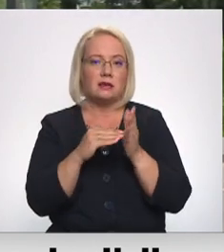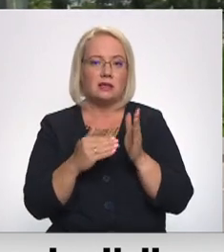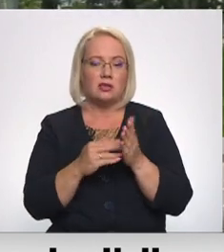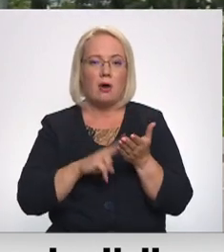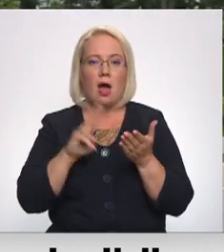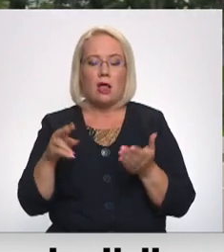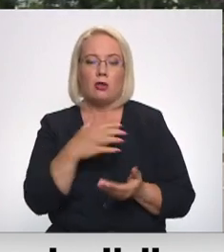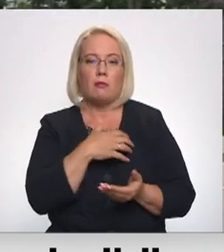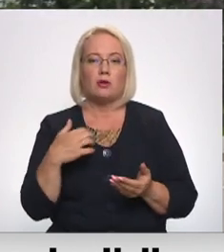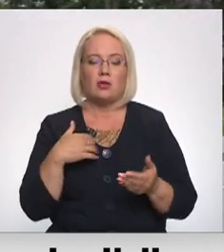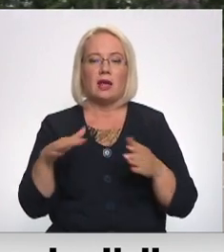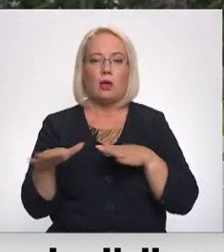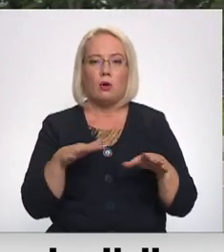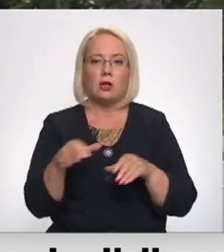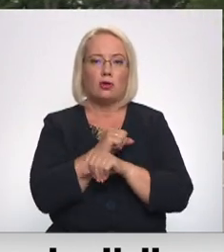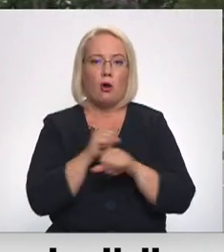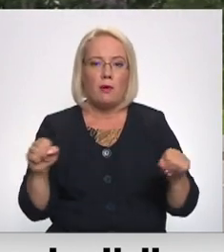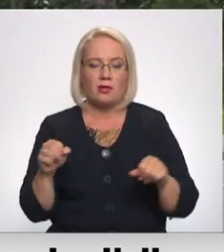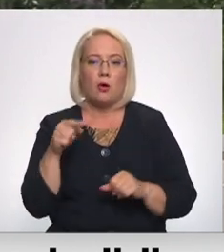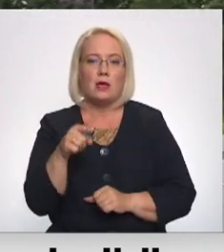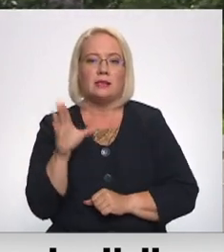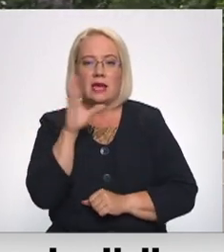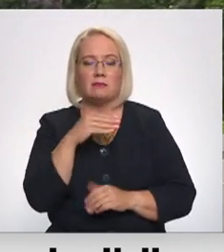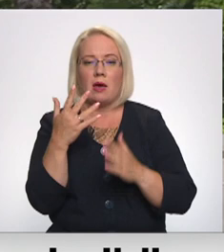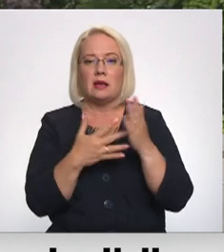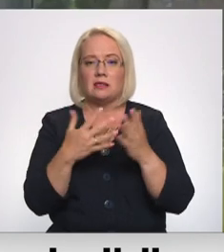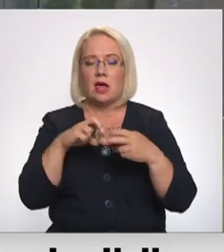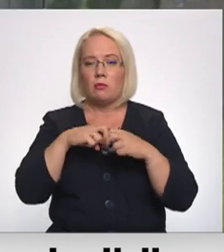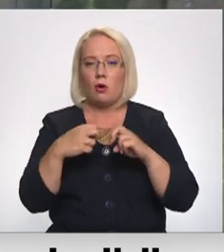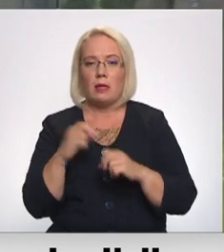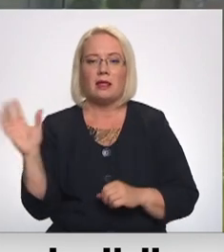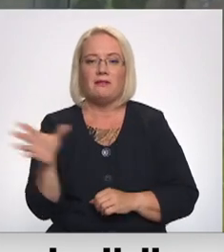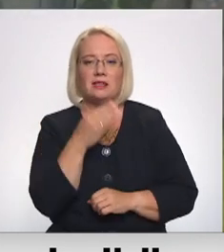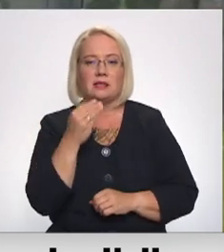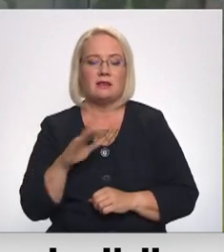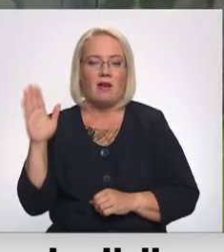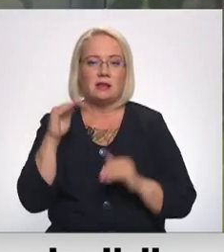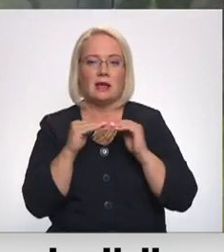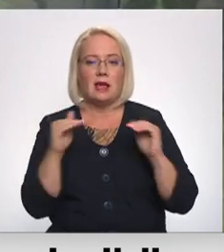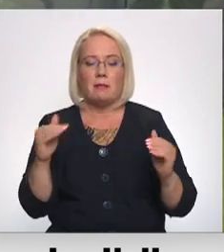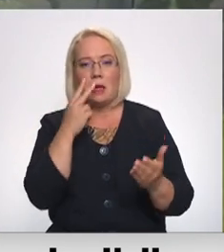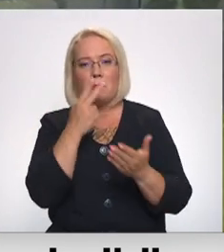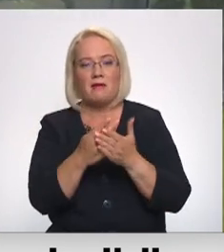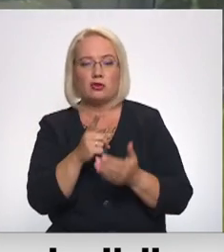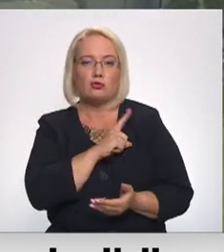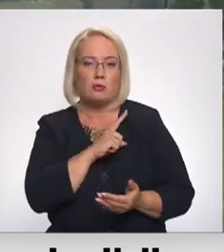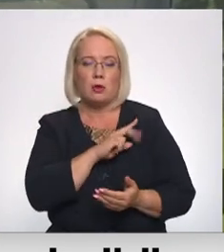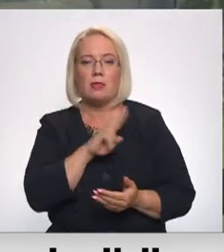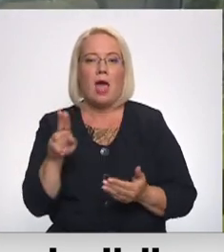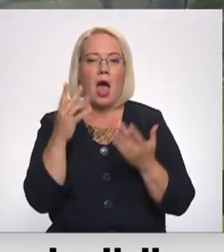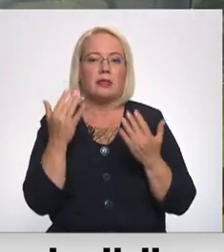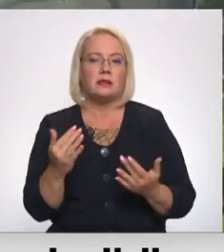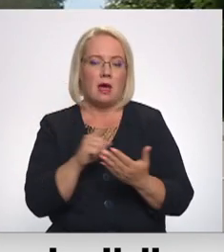pašvaldībai rīkoties operatīvāk, kā arī tas iespējams risinātu problēmu visas valsts līmenī, pievēršot uznību neatresinātījiem jautājumiem.